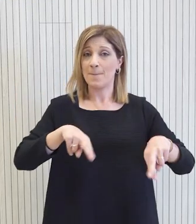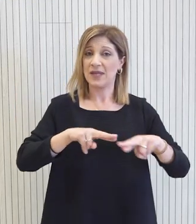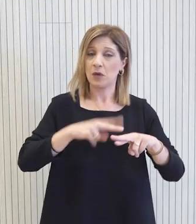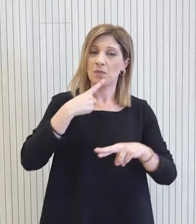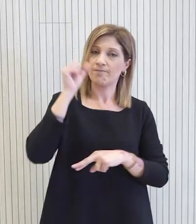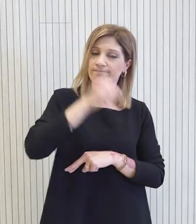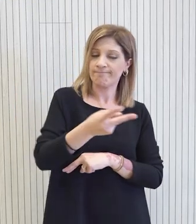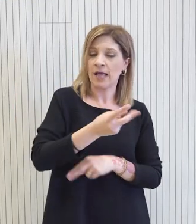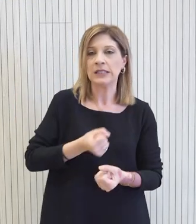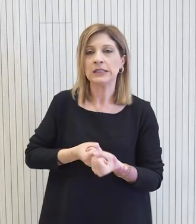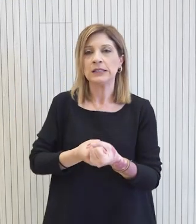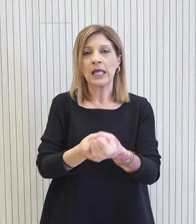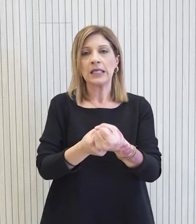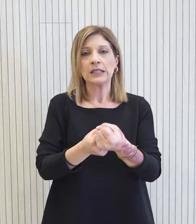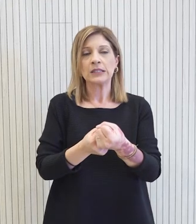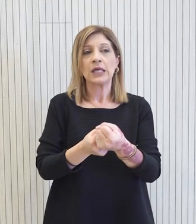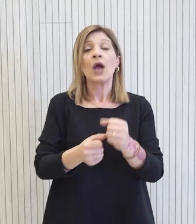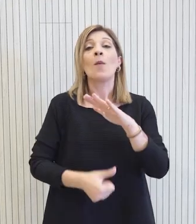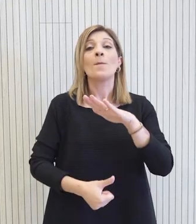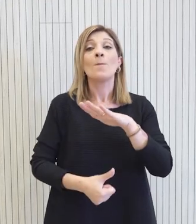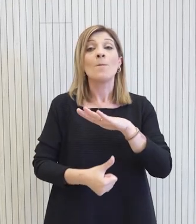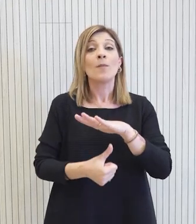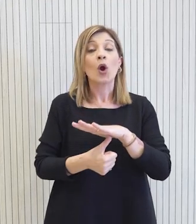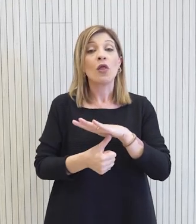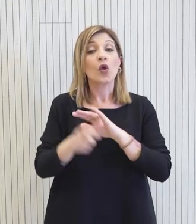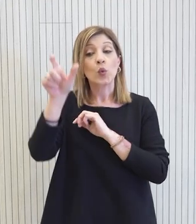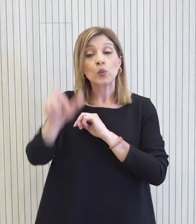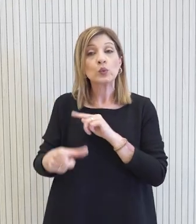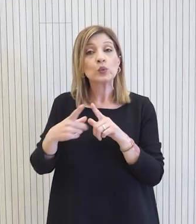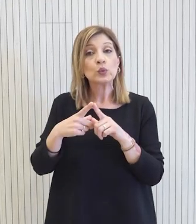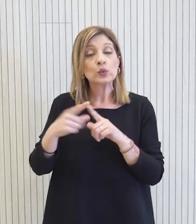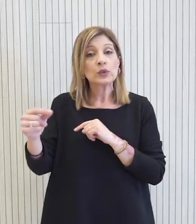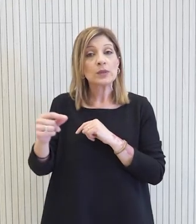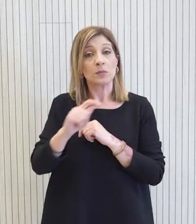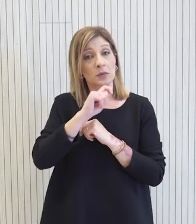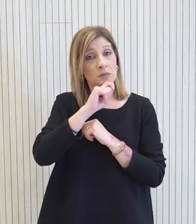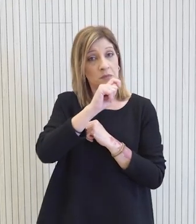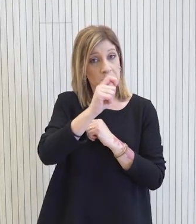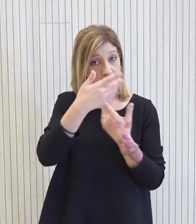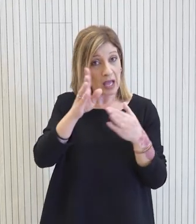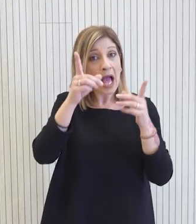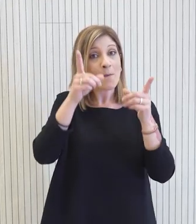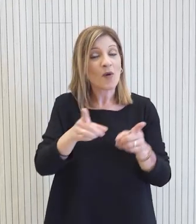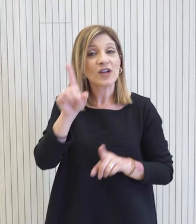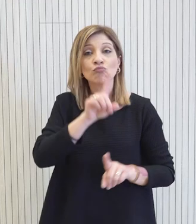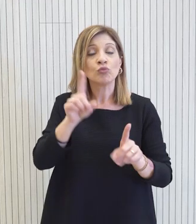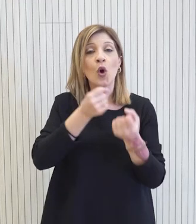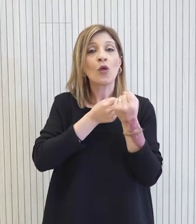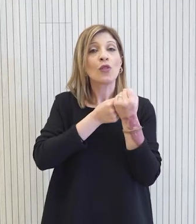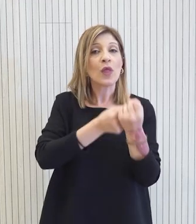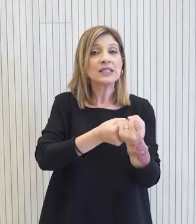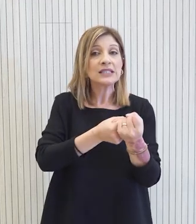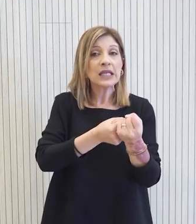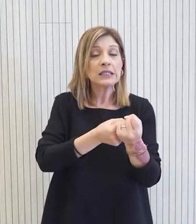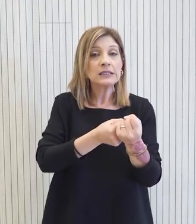το μίσιο Ο Πρόεδρος της Δημοκρατίας έχει πάρει τις εταιρεσιντικές του αποφάσεις γιατί λόγον ότι δεν